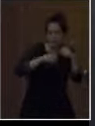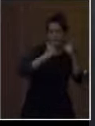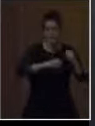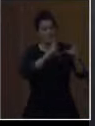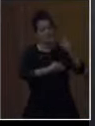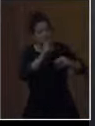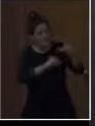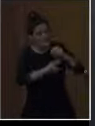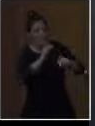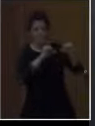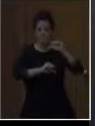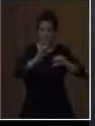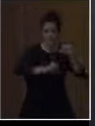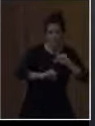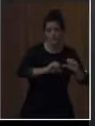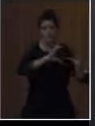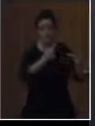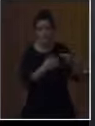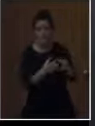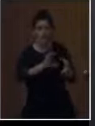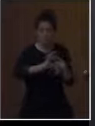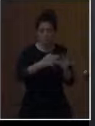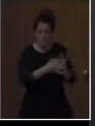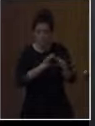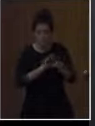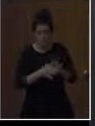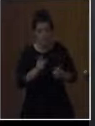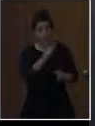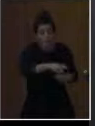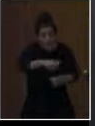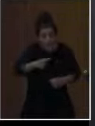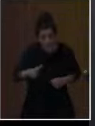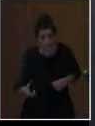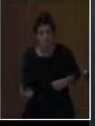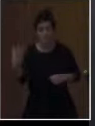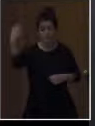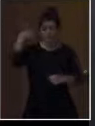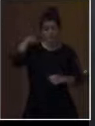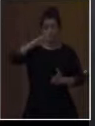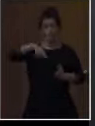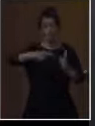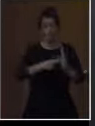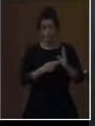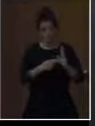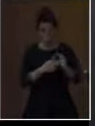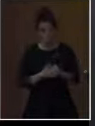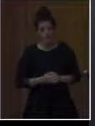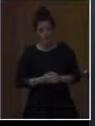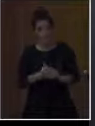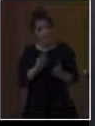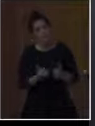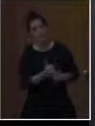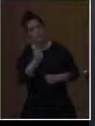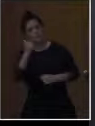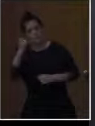εργάστηκαν σε ομάδες και πάνω απ' όλα ανέλαβαν ρόλους. Ας γύρσουμε λίγο το χρόνο πίσω και ας δούμε πώς ξεκίνησε αυτό το